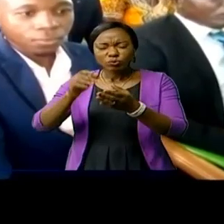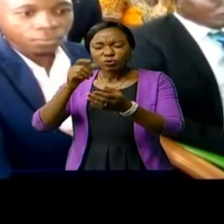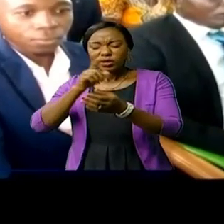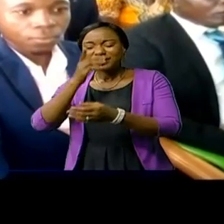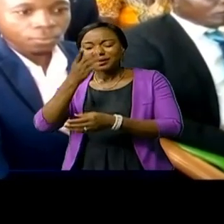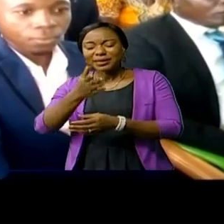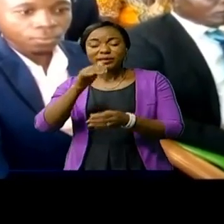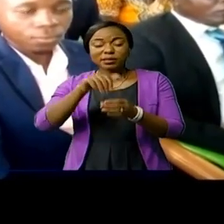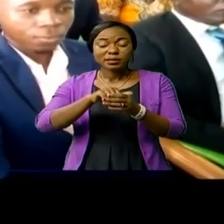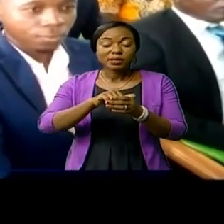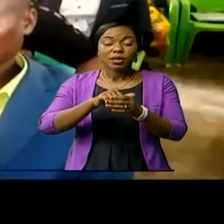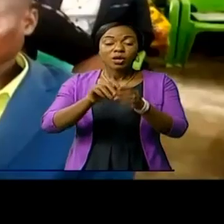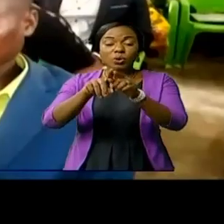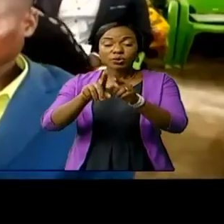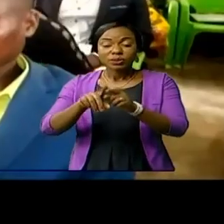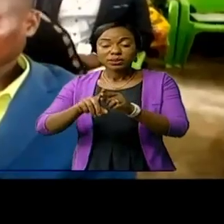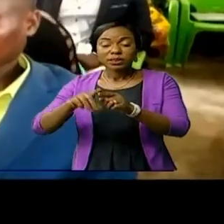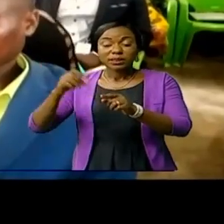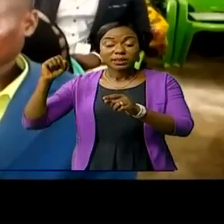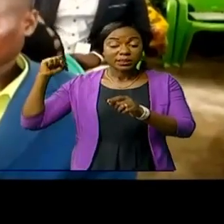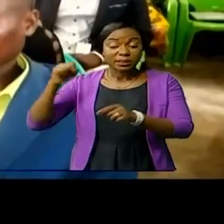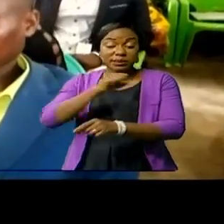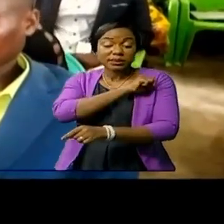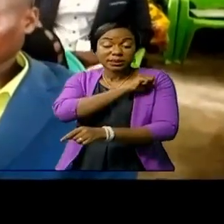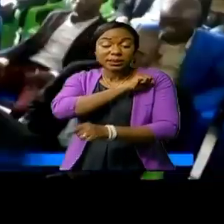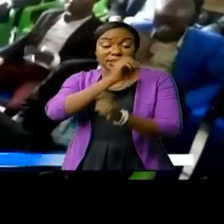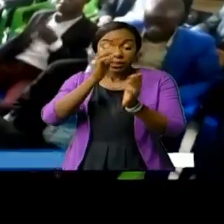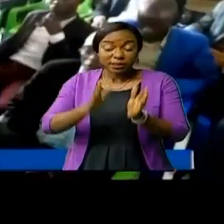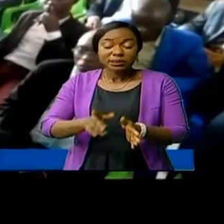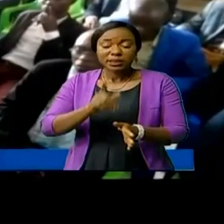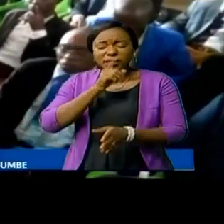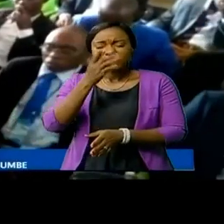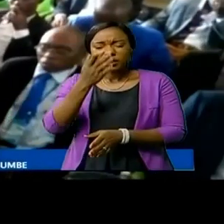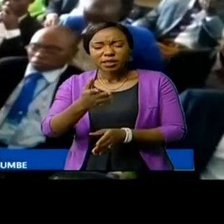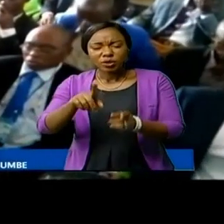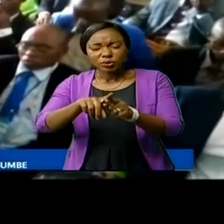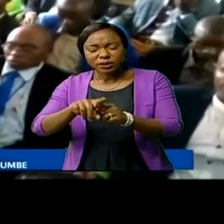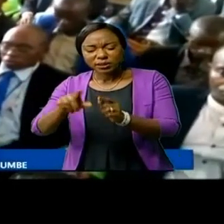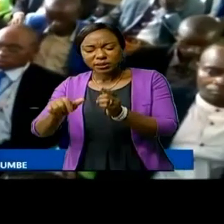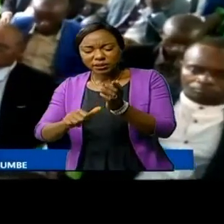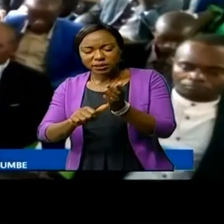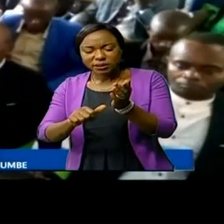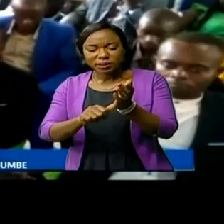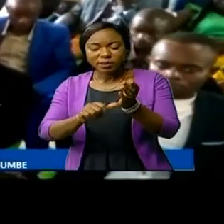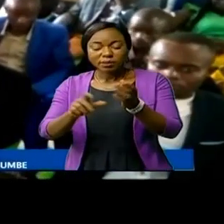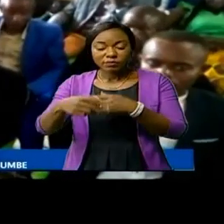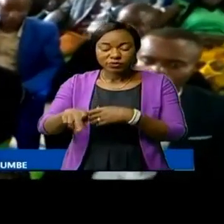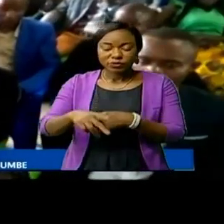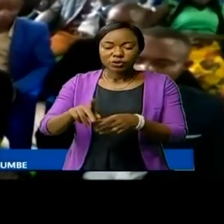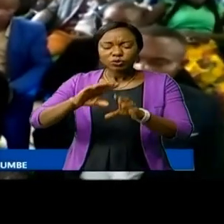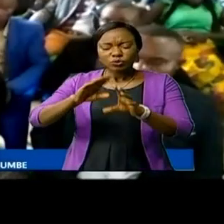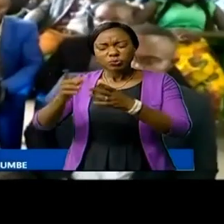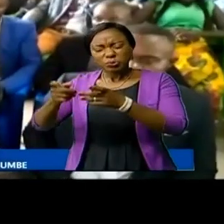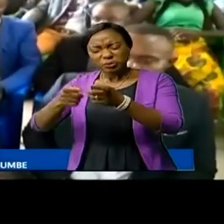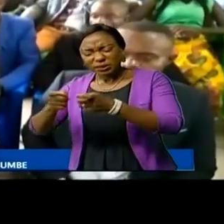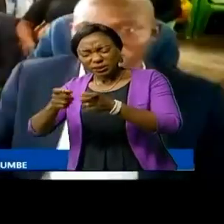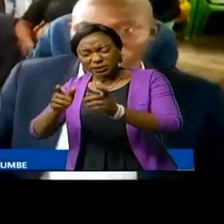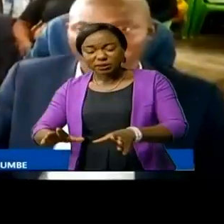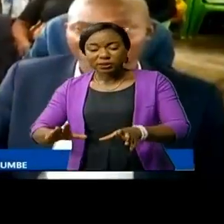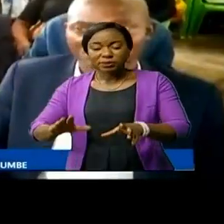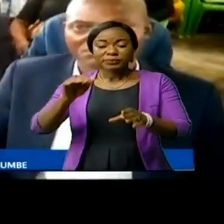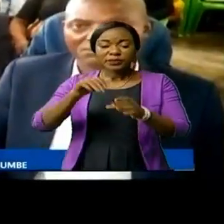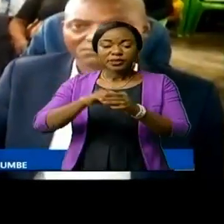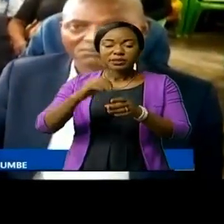scolaires, les syndicalistes, les assistants provinciaux ainsi que les chefs des divisions des cellules de la direction provinciale du